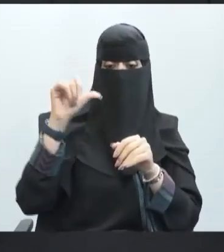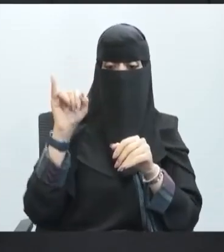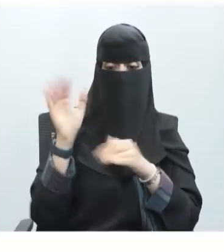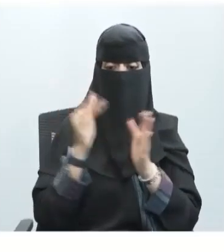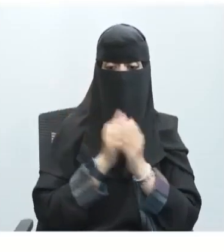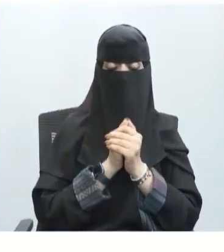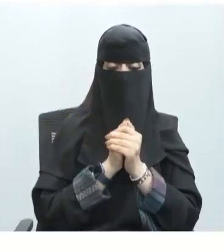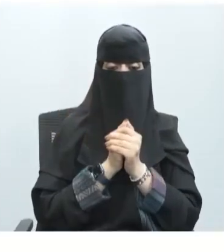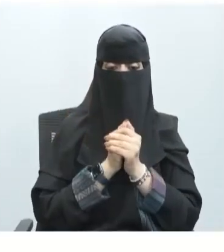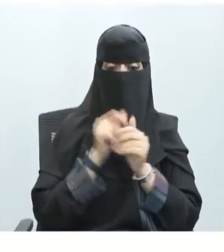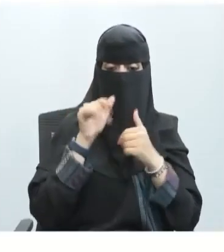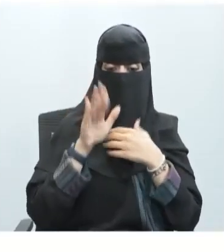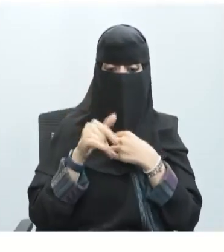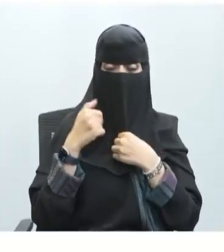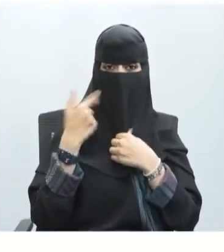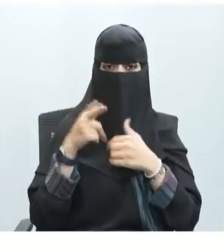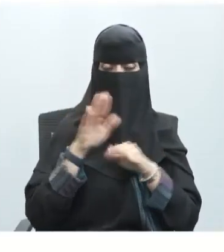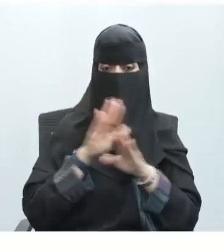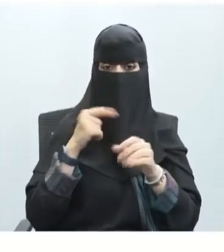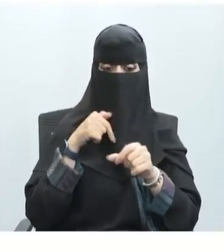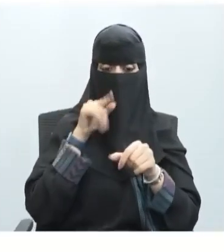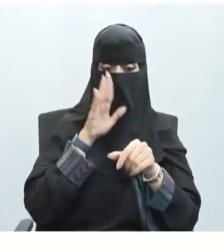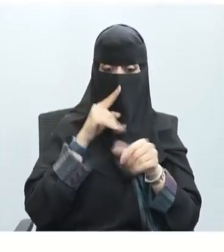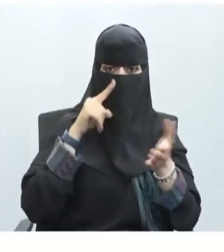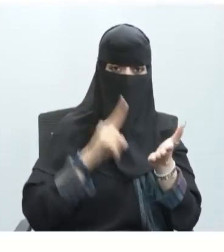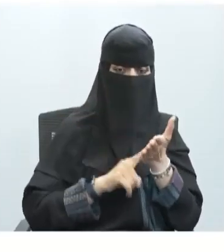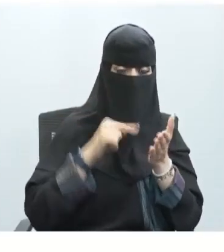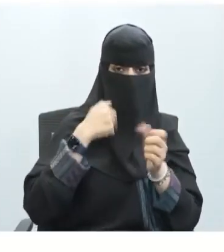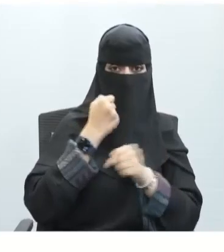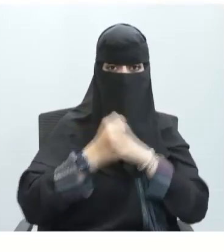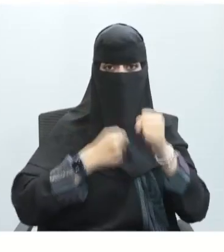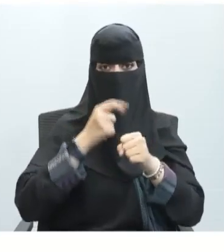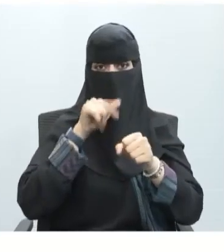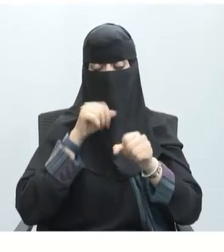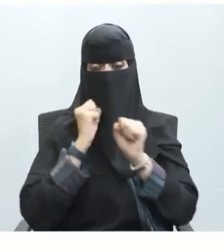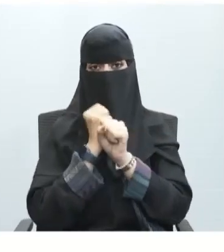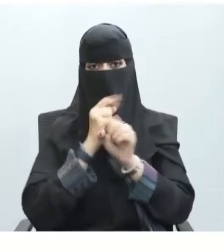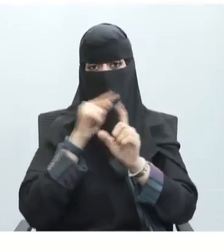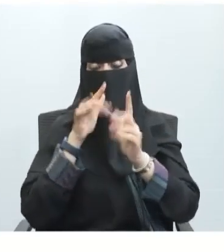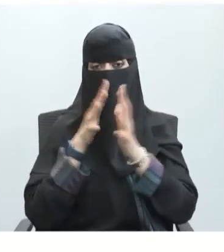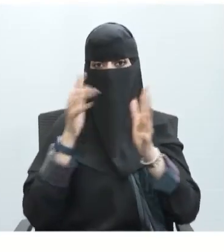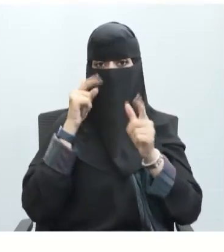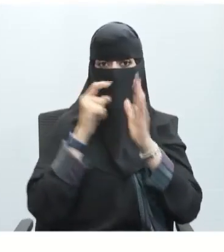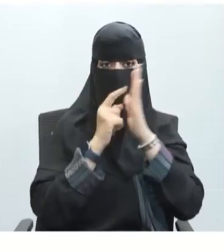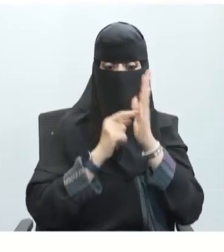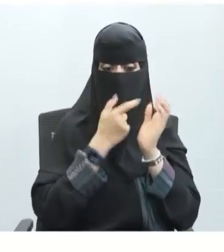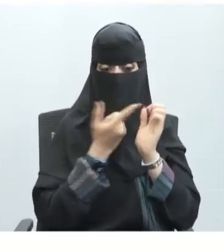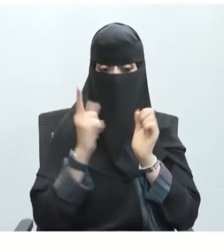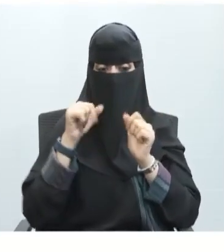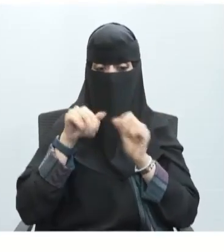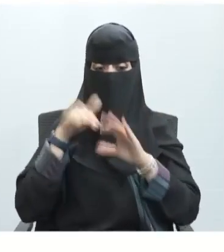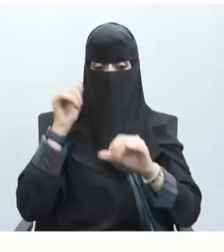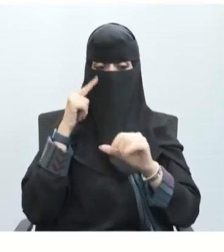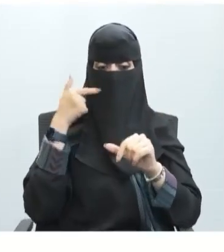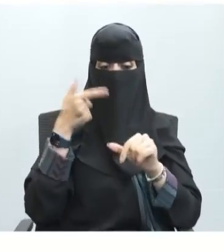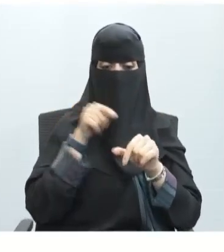إذن لا يولد المنبه الأقوى بالضرورة جهد فعل أقوى ويوصف عمل جهد الفعل بقانون الكل أو العدم